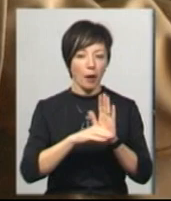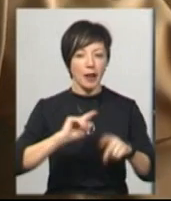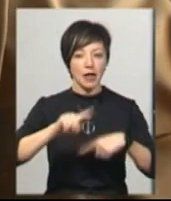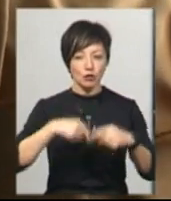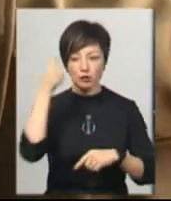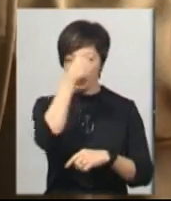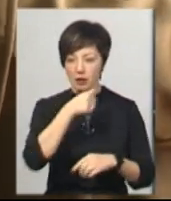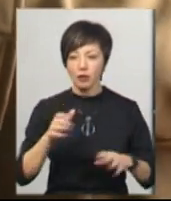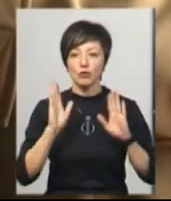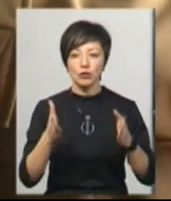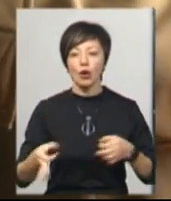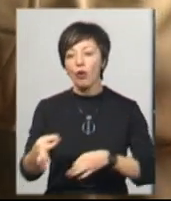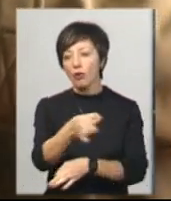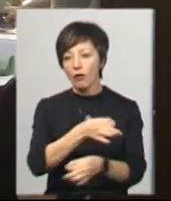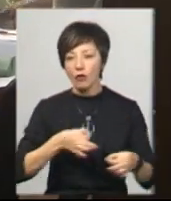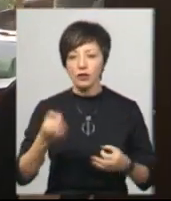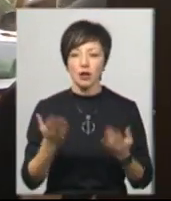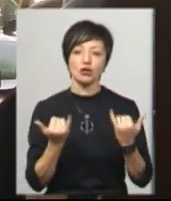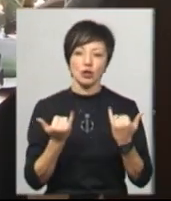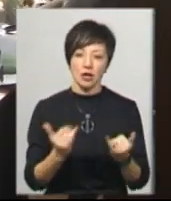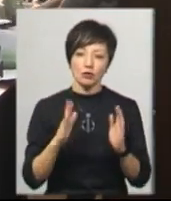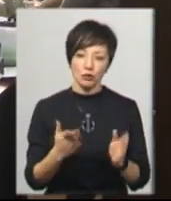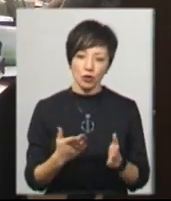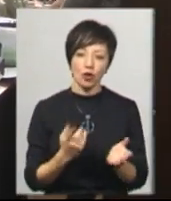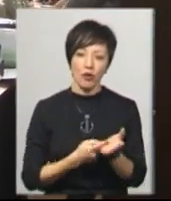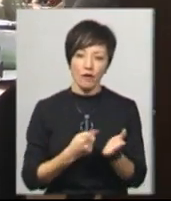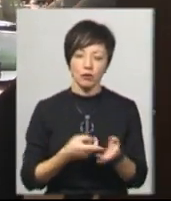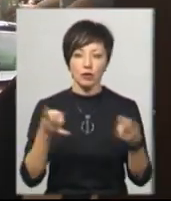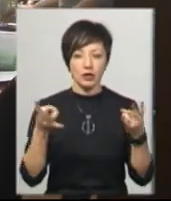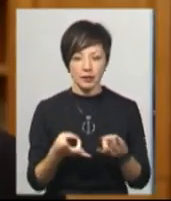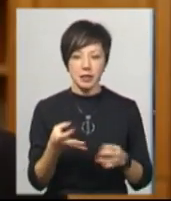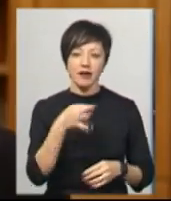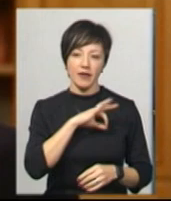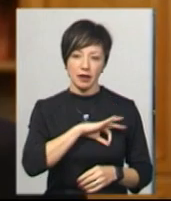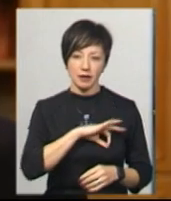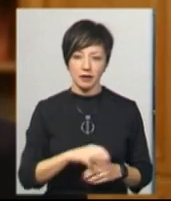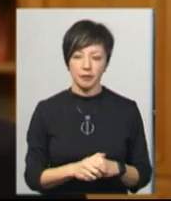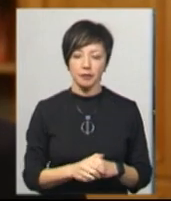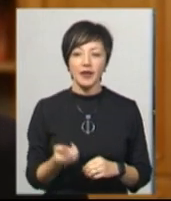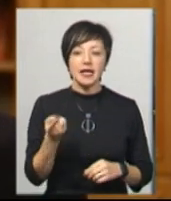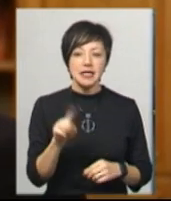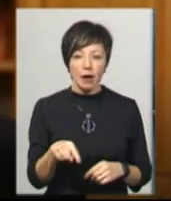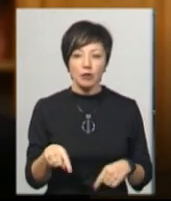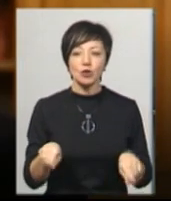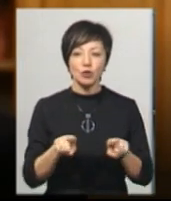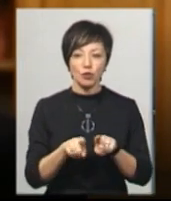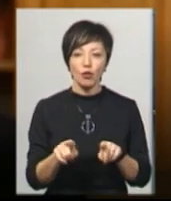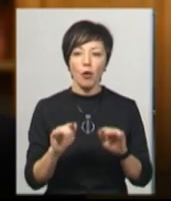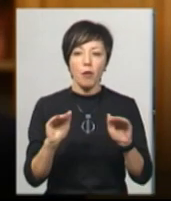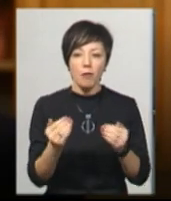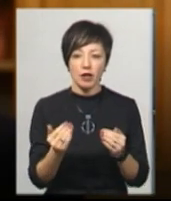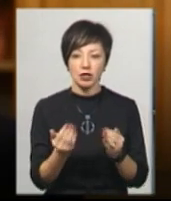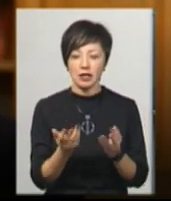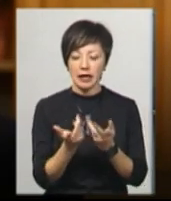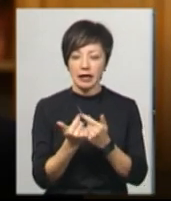наступний рік обговорюватиметься, якщо зараз буде доведено її потрібність та ефективність. Саме тому і обмежена така кількість